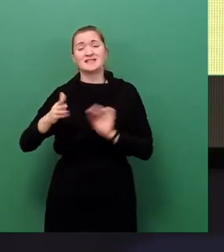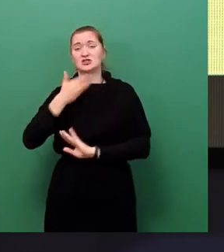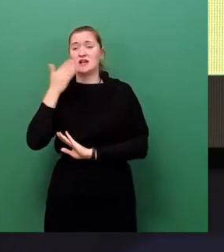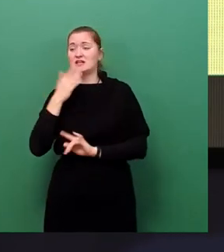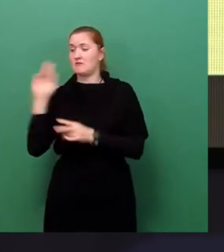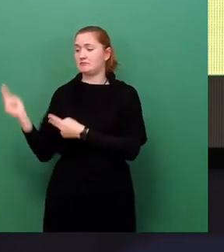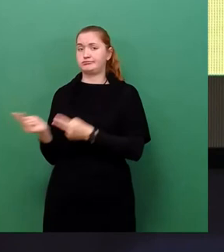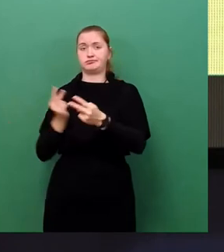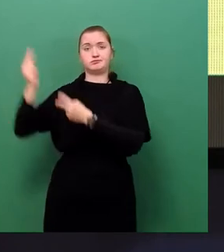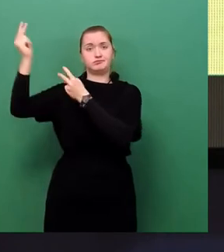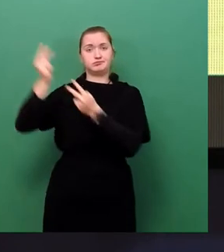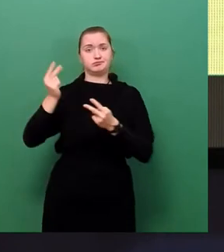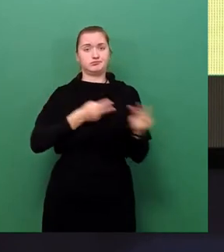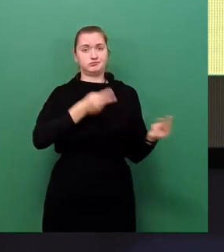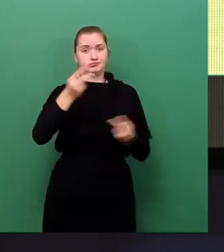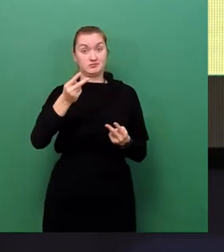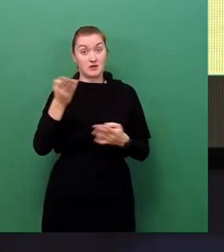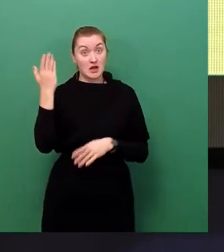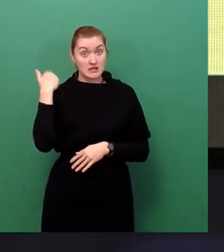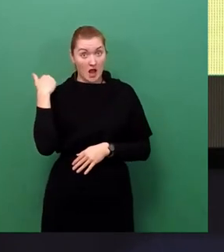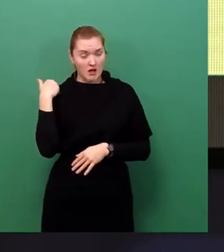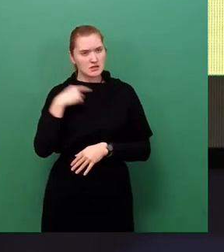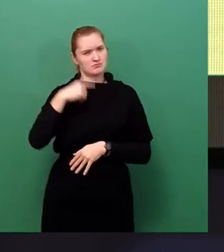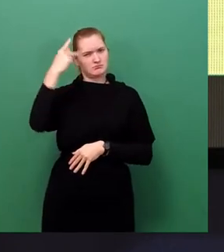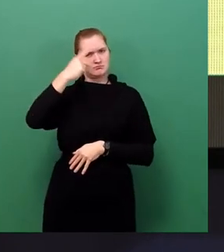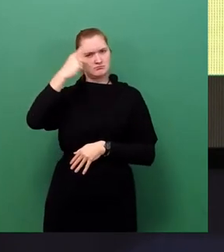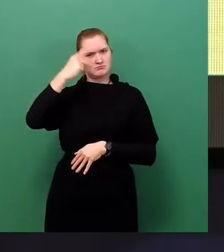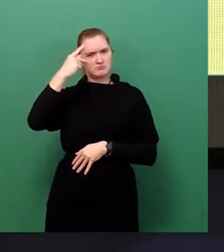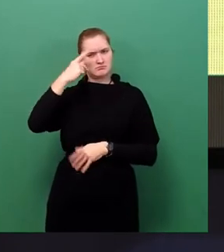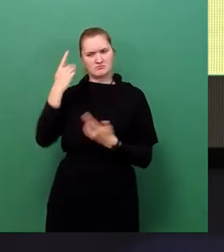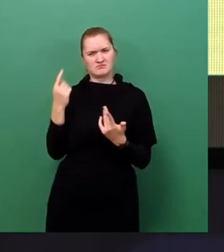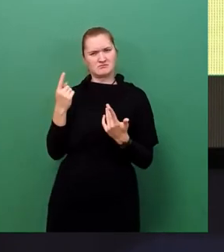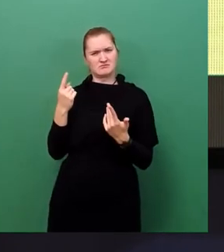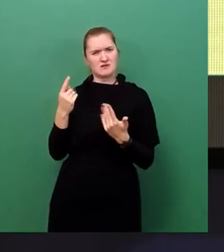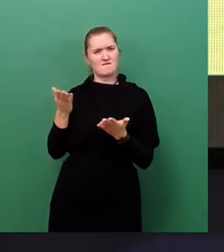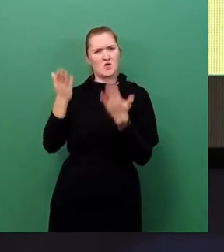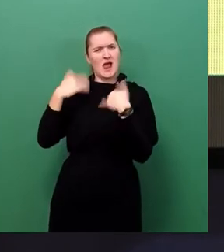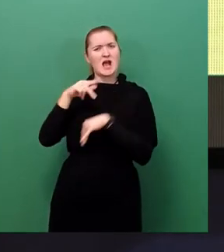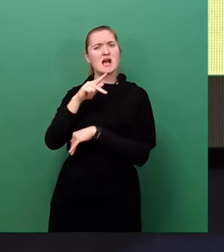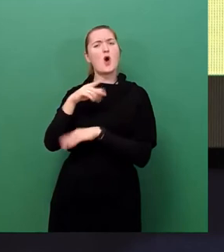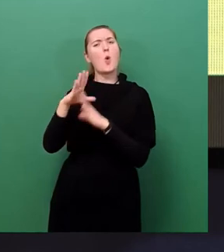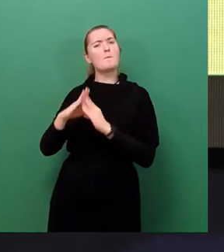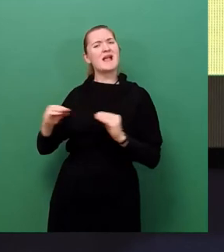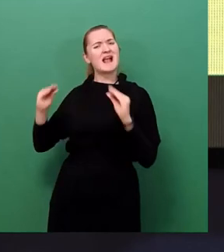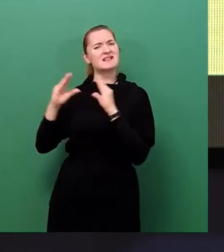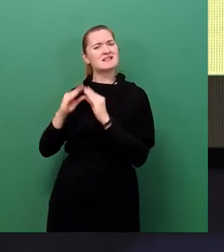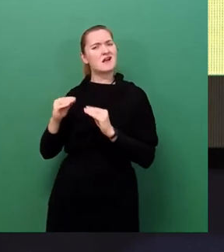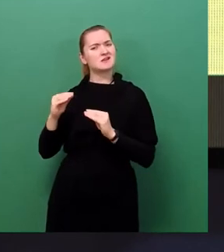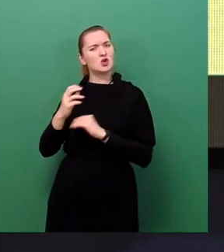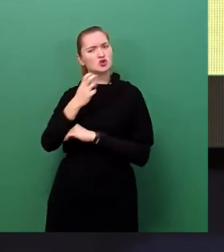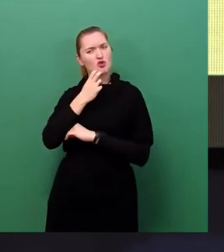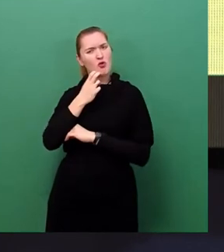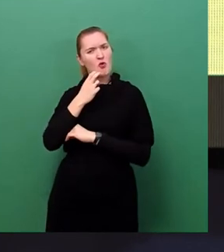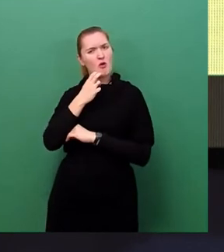Schwierigkeiten zu verstehen, wieso kommunistischer Strom aus Kosludoi aus Rumänien nicht von Aktivisten